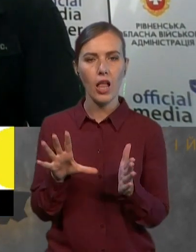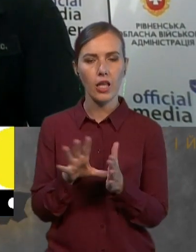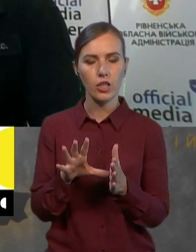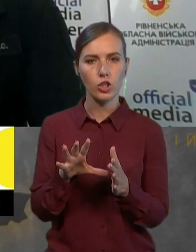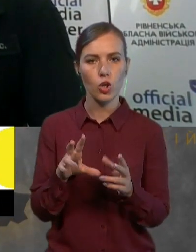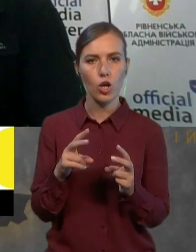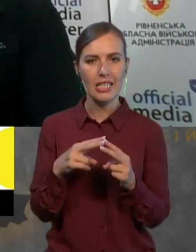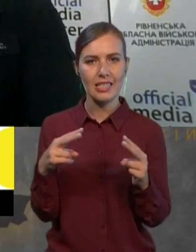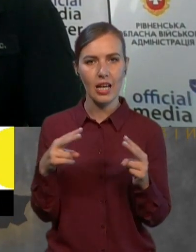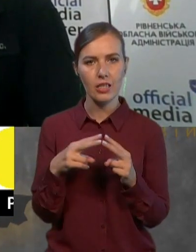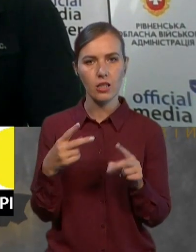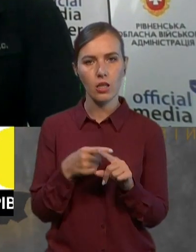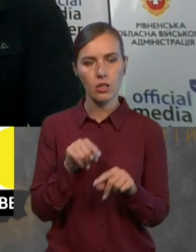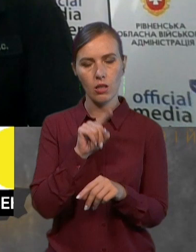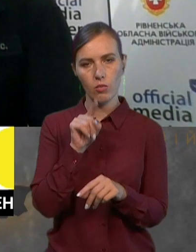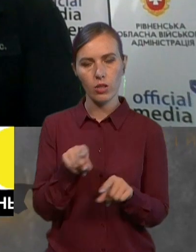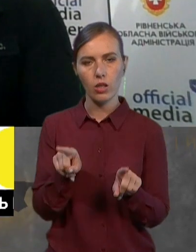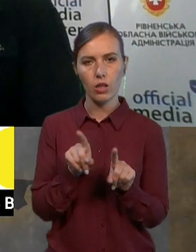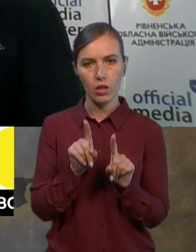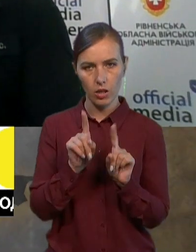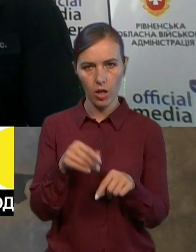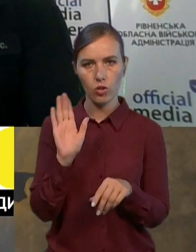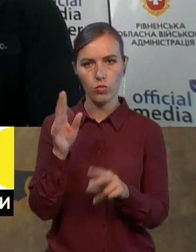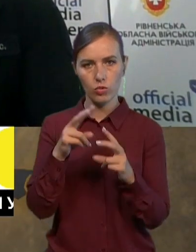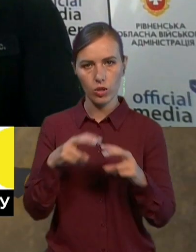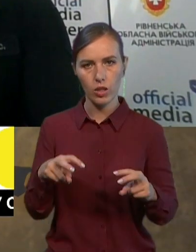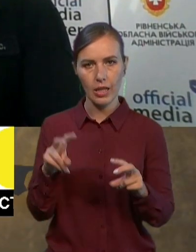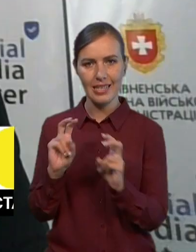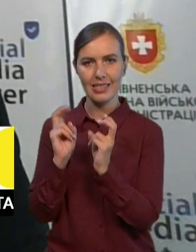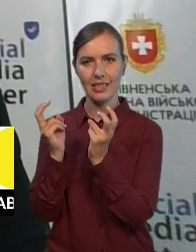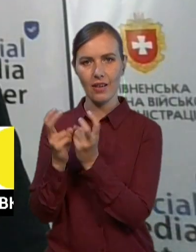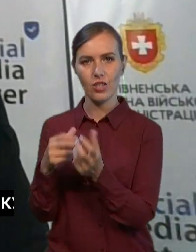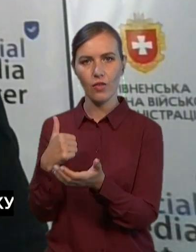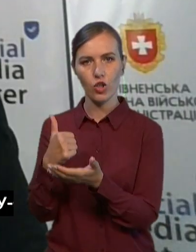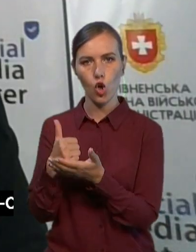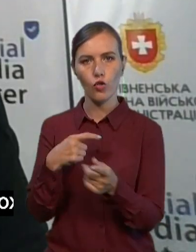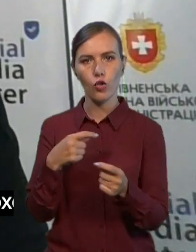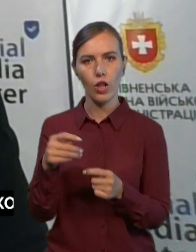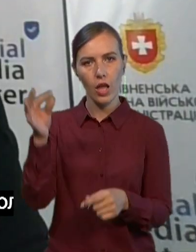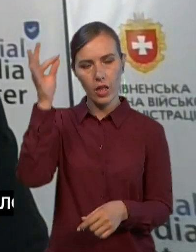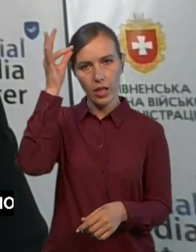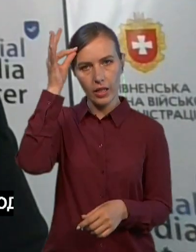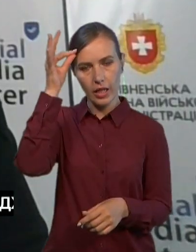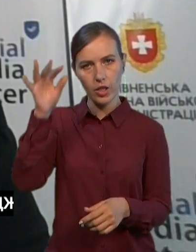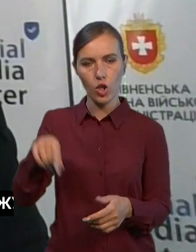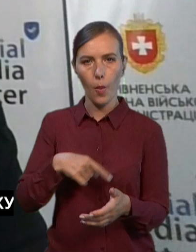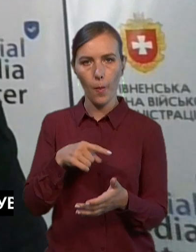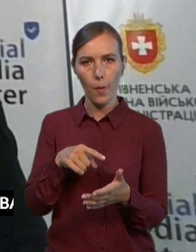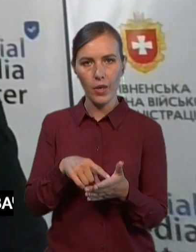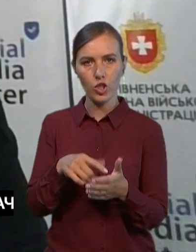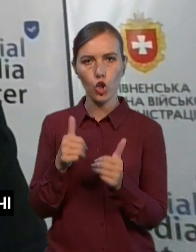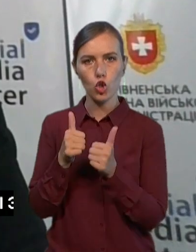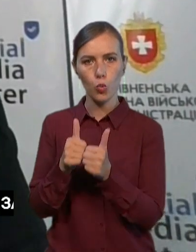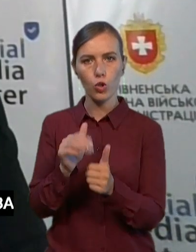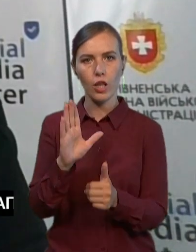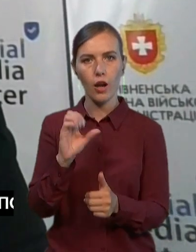також розвідалося на ставці Верховного Командуючого. І нагадаю, що місто Супутник, Вараш, розбито на